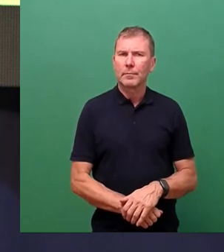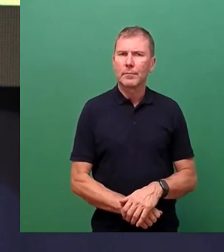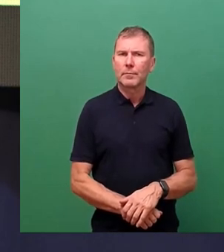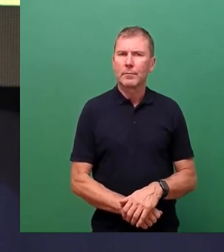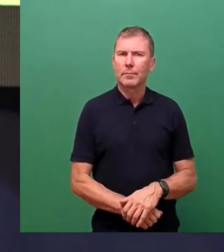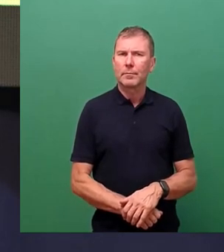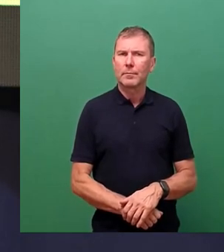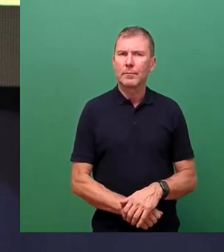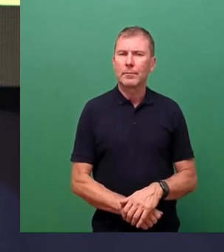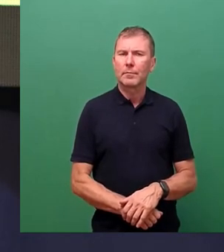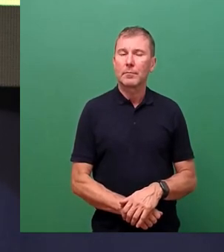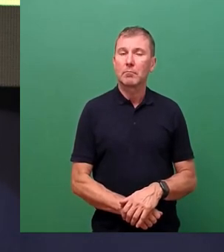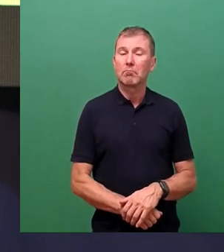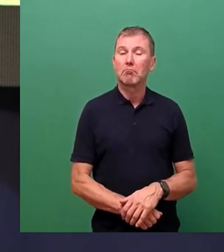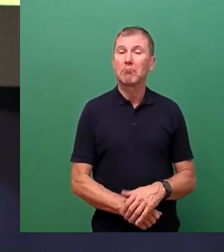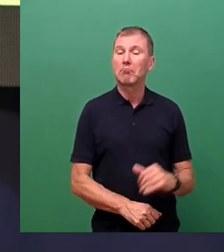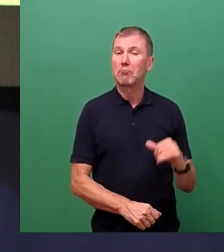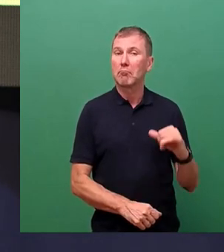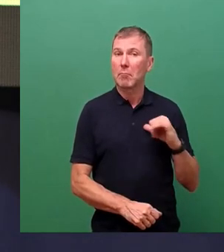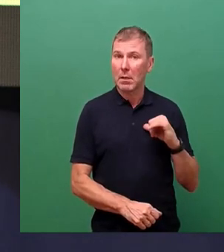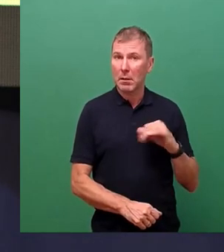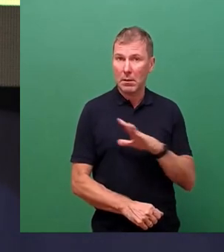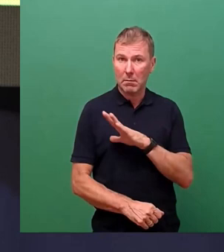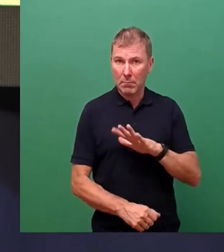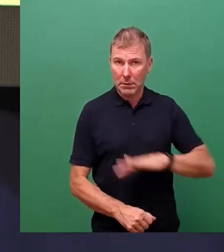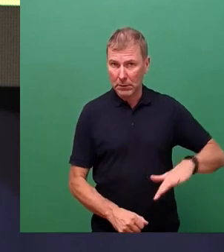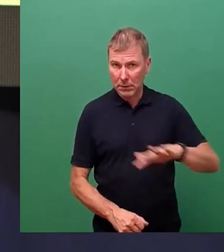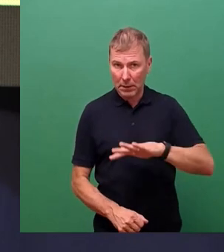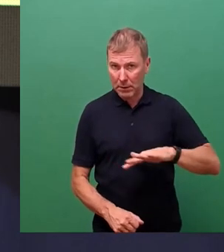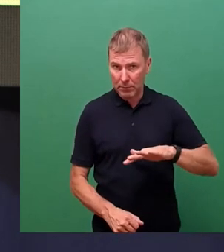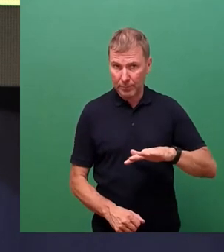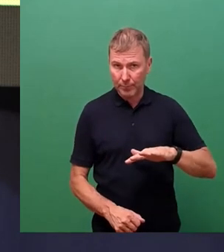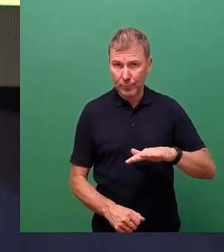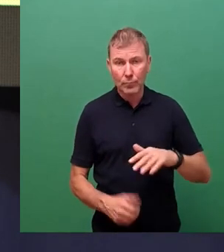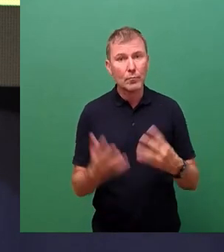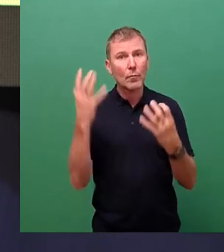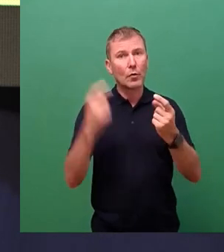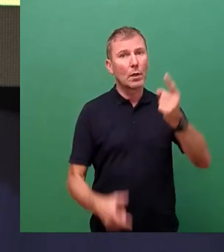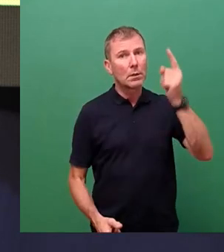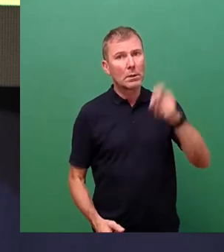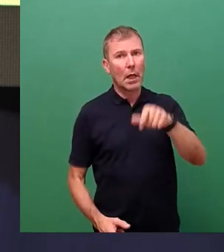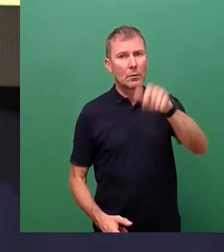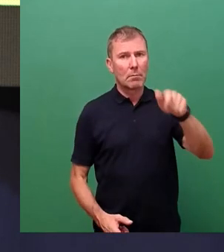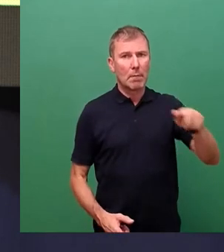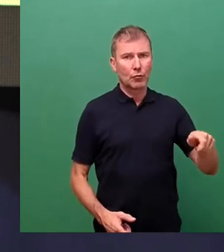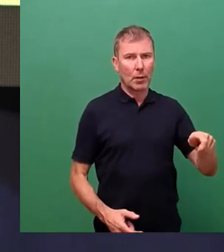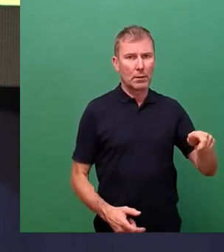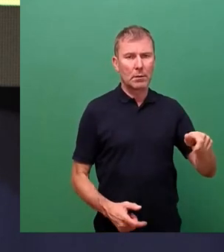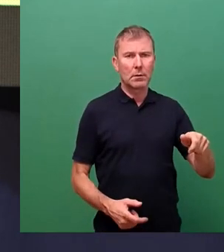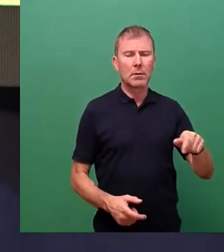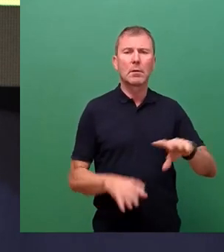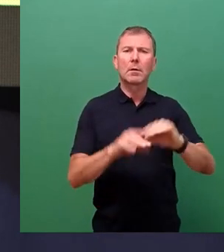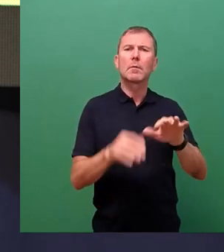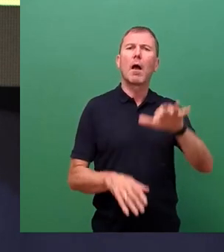Imposant in Sachsen sind 90.000 Menschen in 15 Millionen